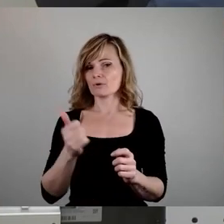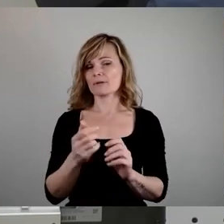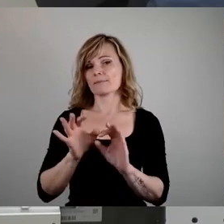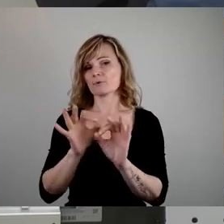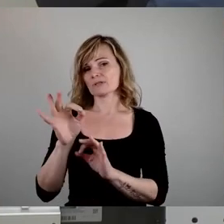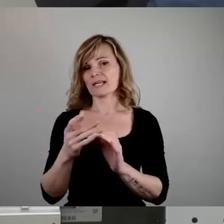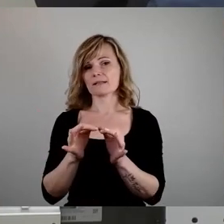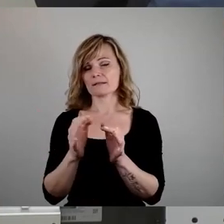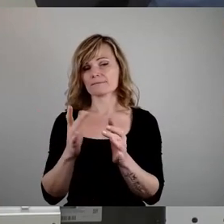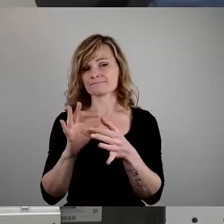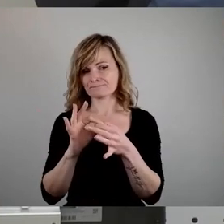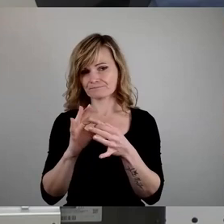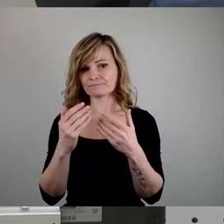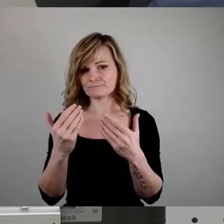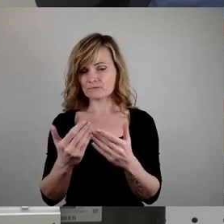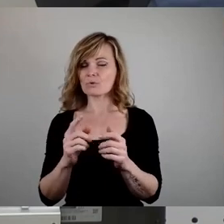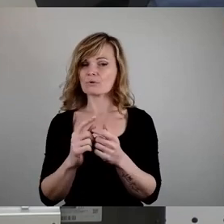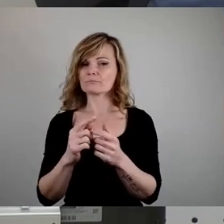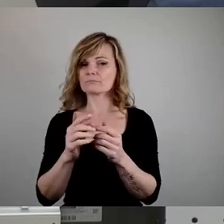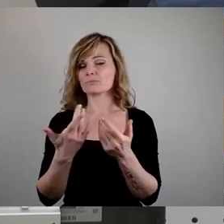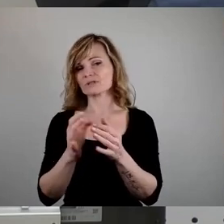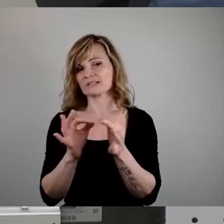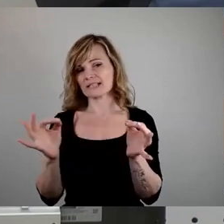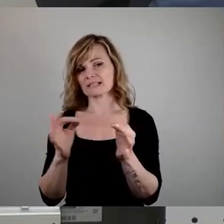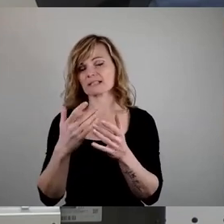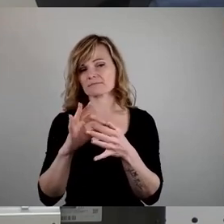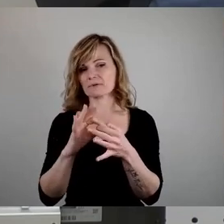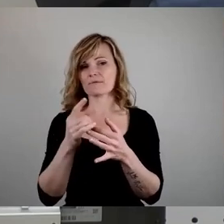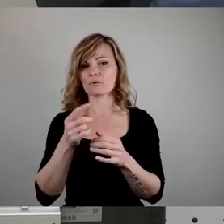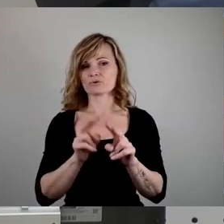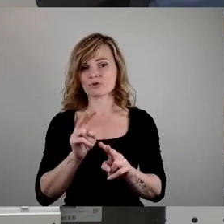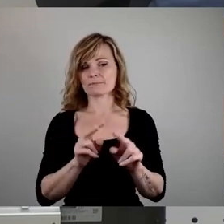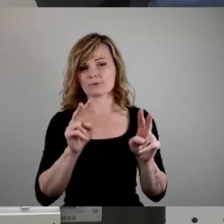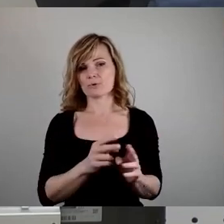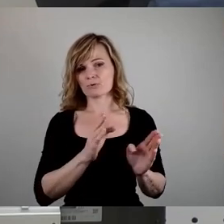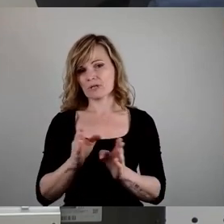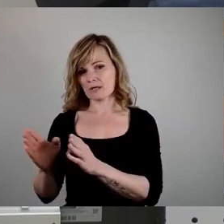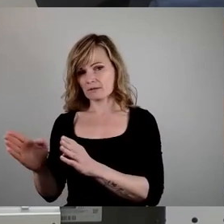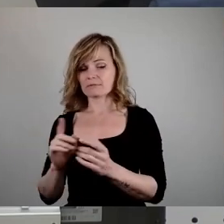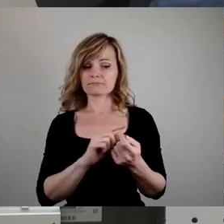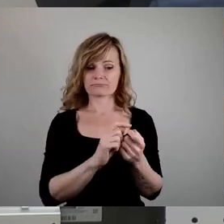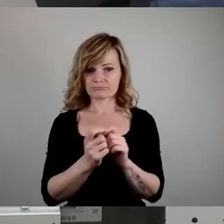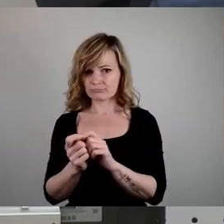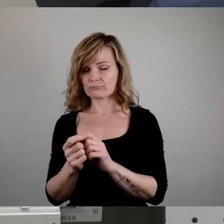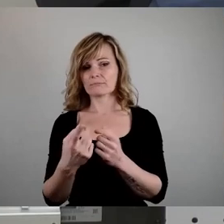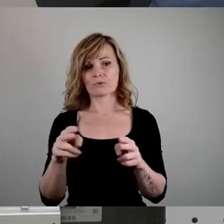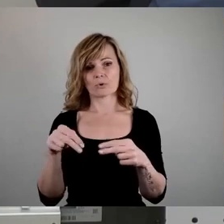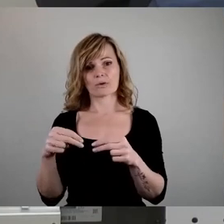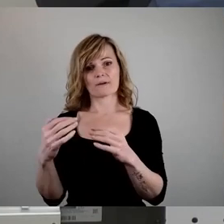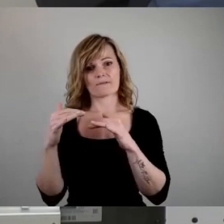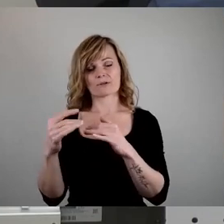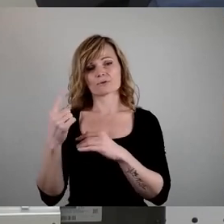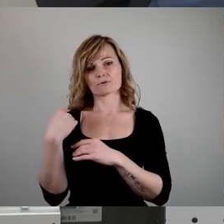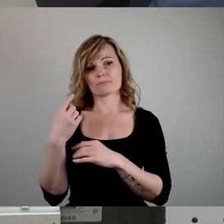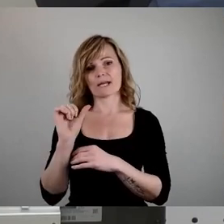wir zugrunde legen, so zu verändern für die unterschiedlichen Betreuungsarten, dass die Elternbeiträge rückwirkend zum 1.09